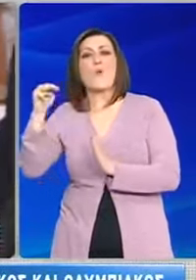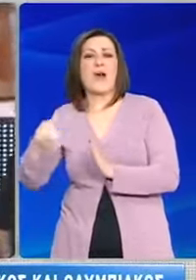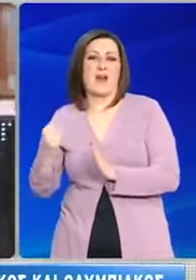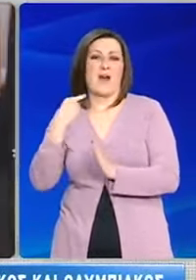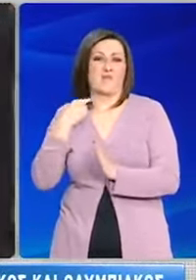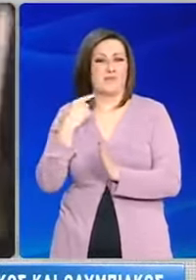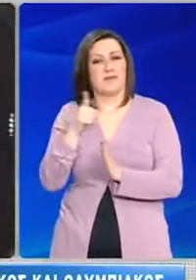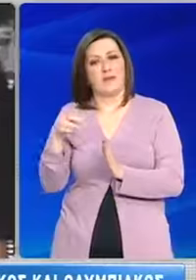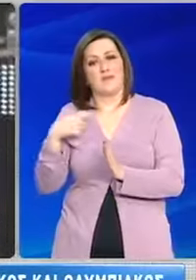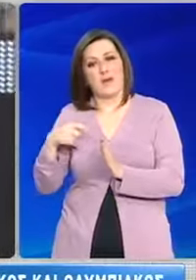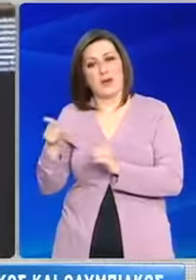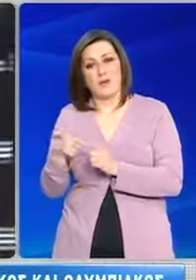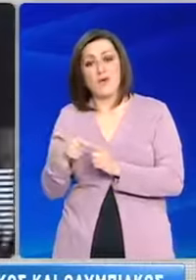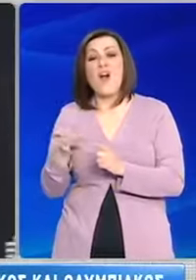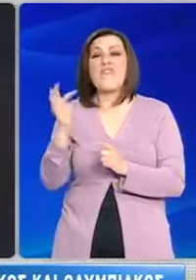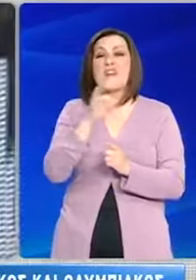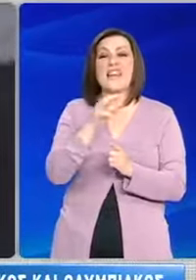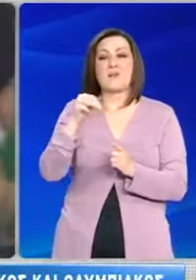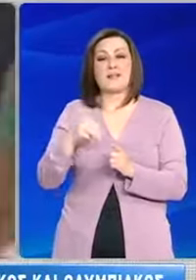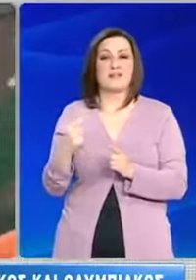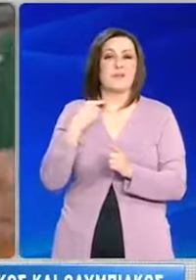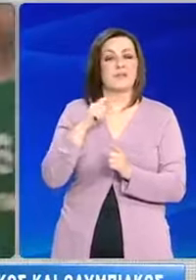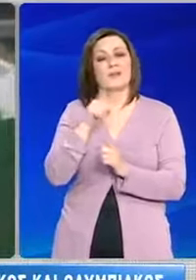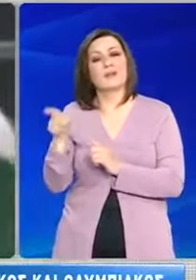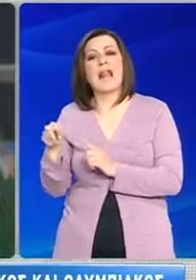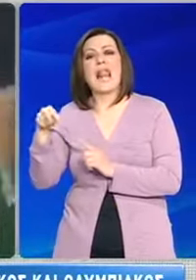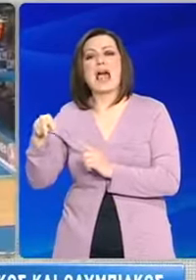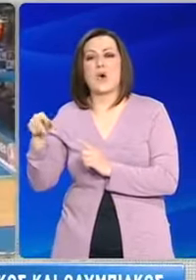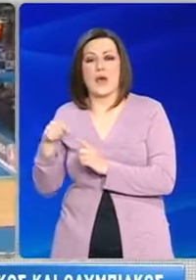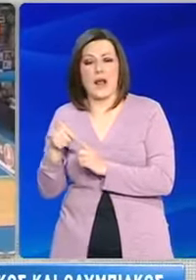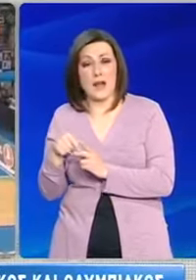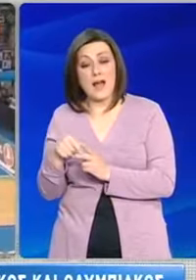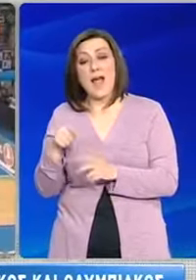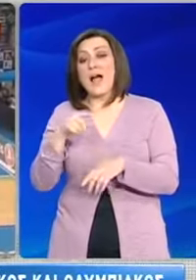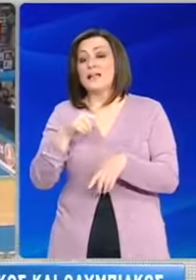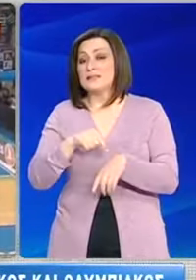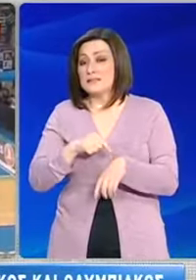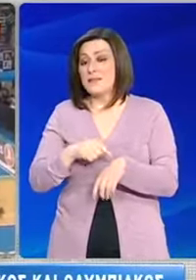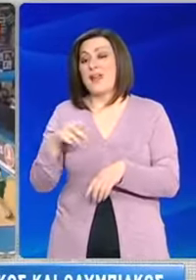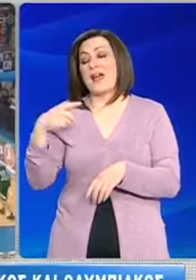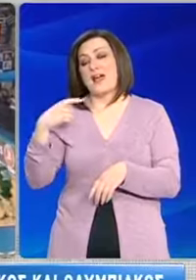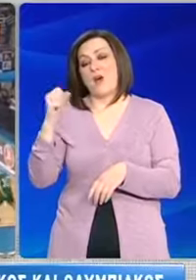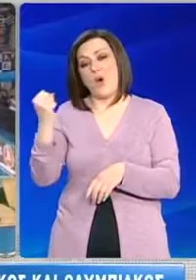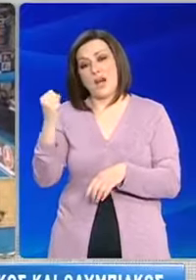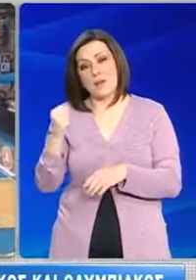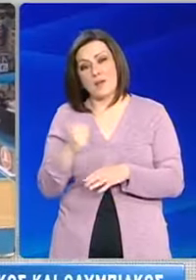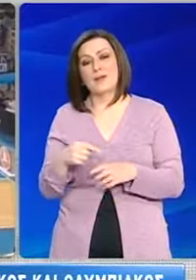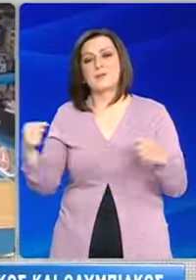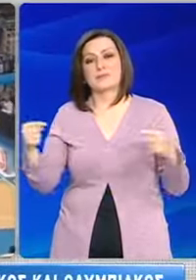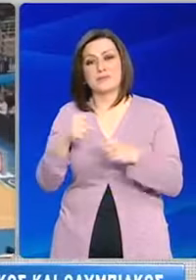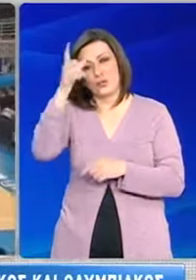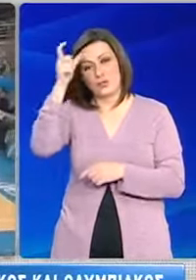από τον Παναθηναϊκό και της Φενερμπαξέ από τη Λαμποράλ. Οι ερυθρόλευκοι απόψε αντιμετωπίζουν στην Τουρκία την Εφές Ανατολού.